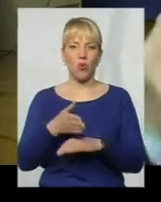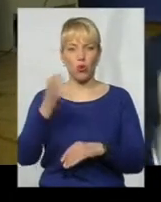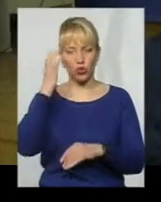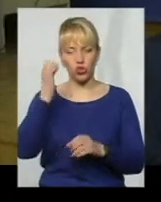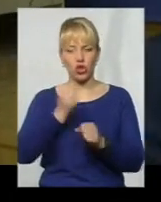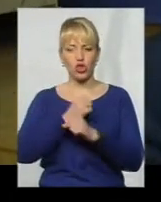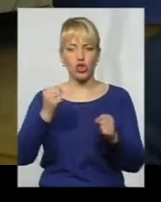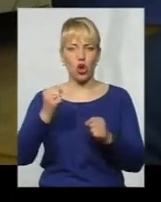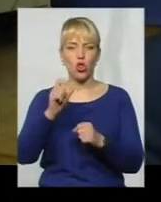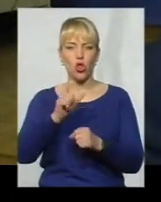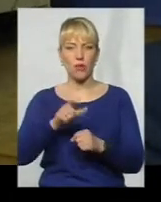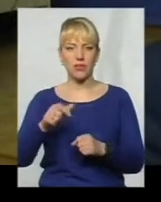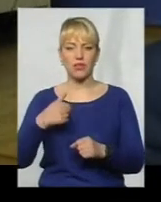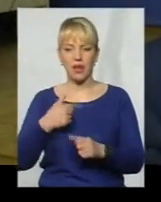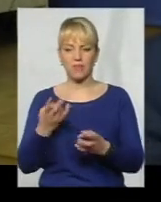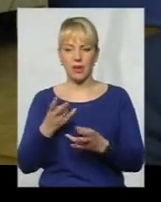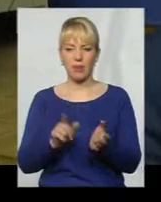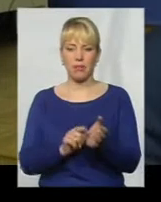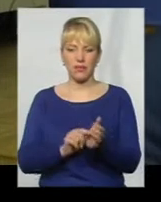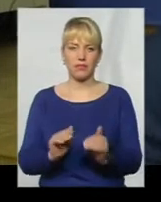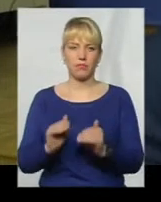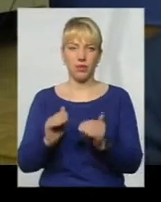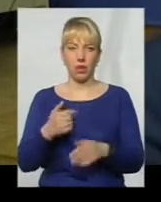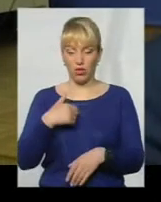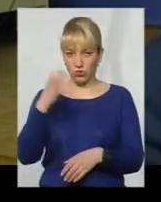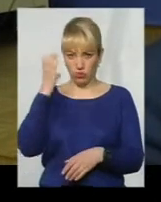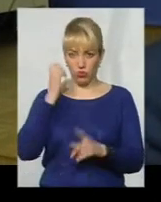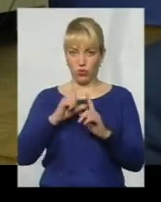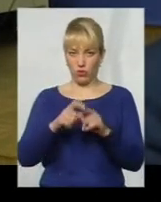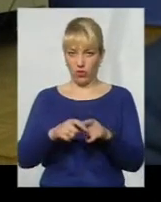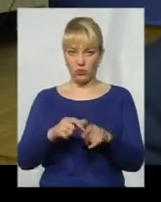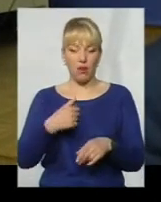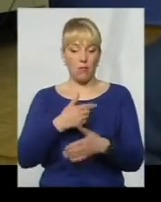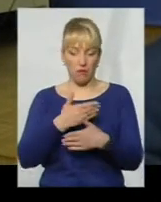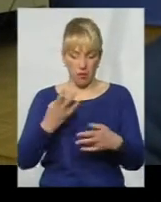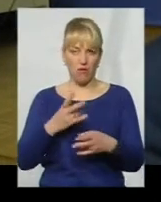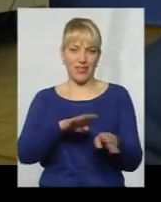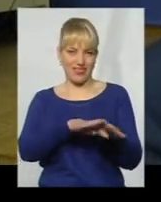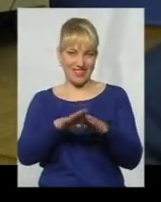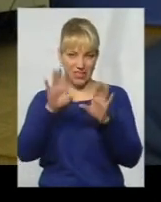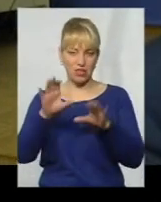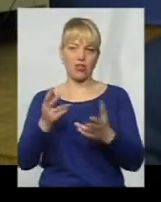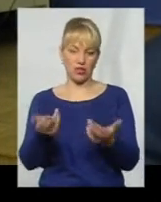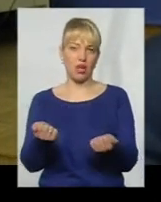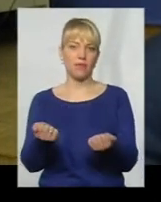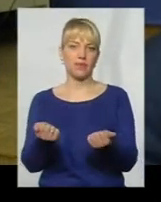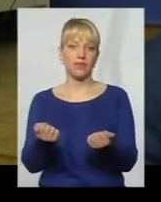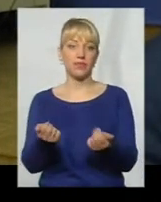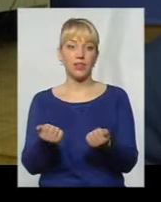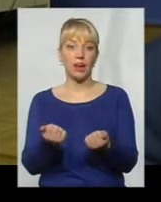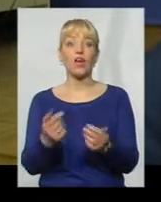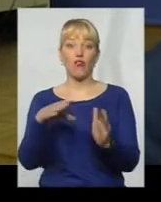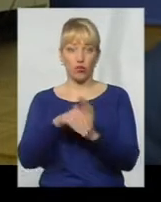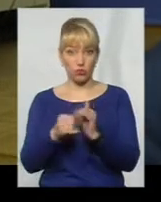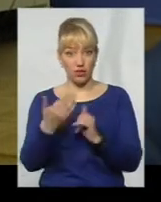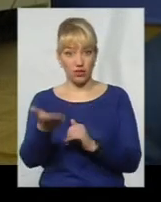О, нам треба пенсію. Я кажу, слушайте, ну от ми ж повинні мати єдиний закон. Да. Для всіх один. Да. В тому числі